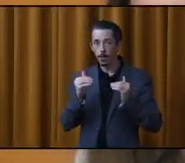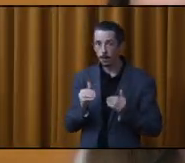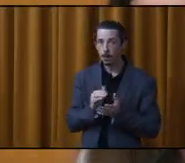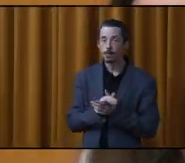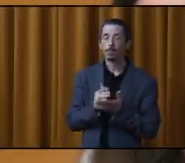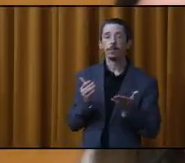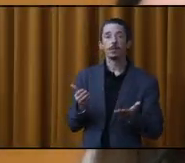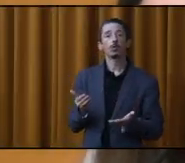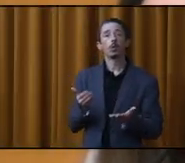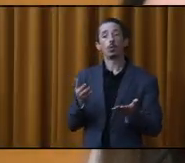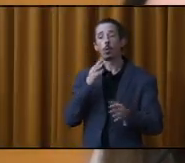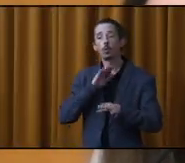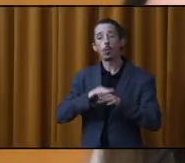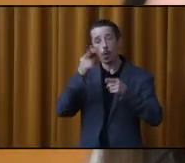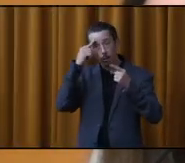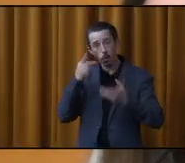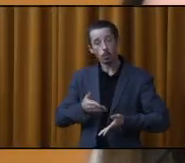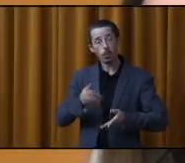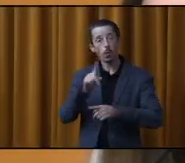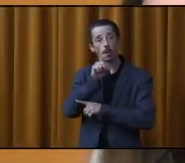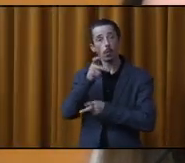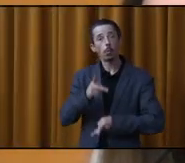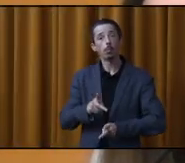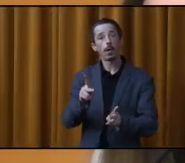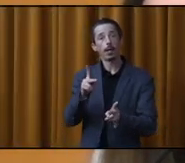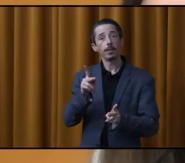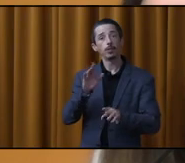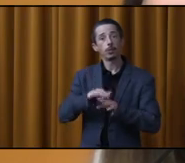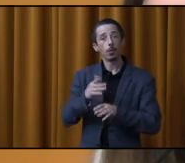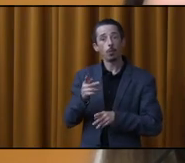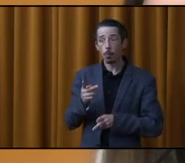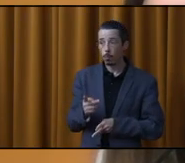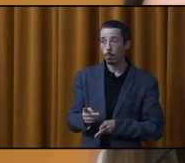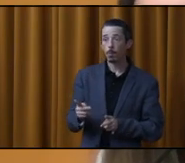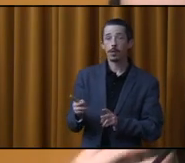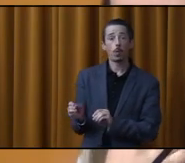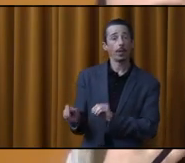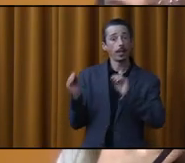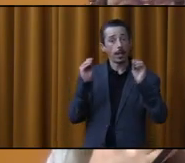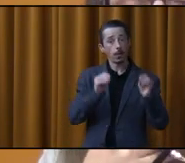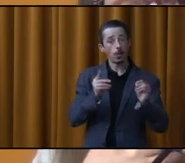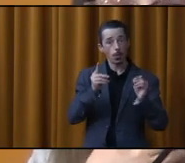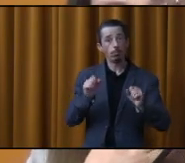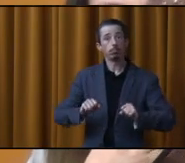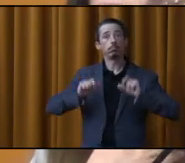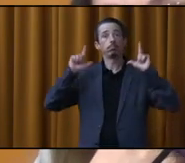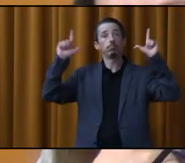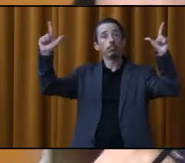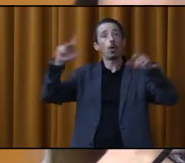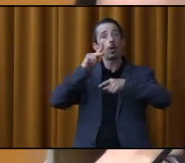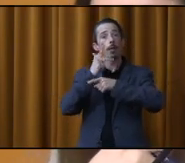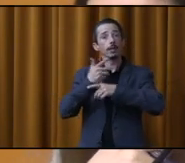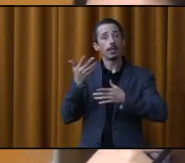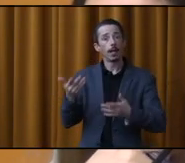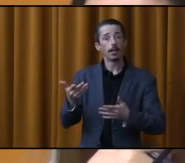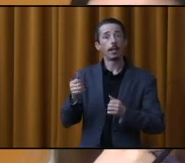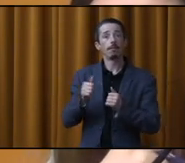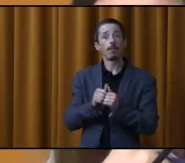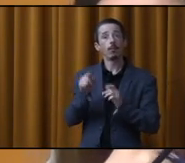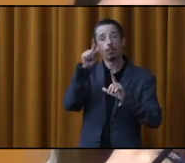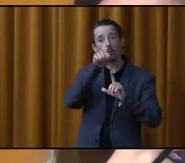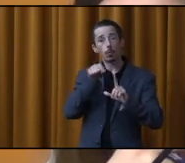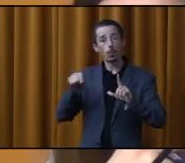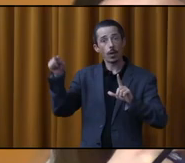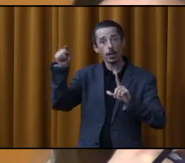Il s'agit ici d'accorder une dérogation mineure dont l'objet est de permettre l'installation d'une enseigne commerciale devant une fenêtre